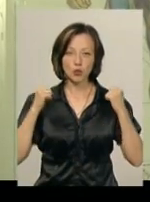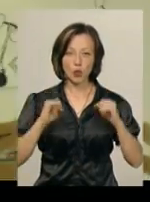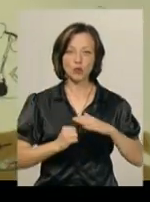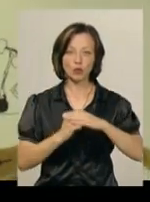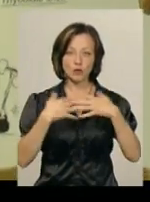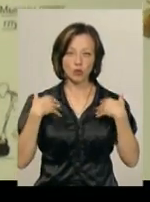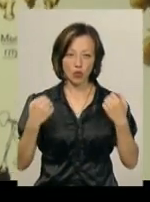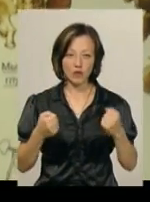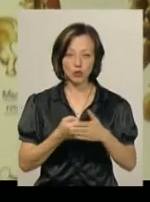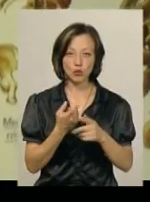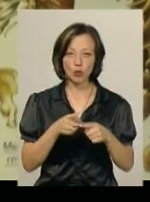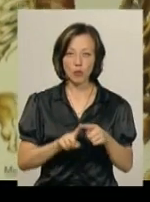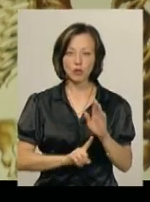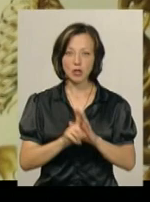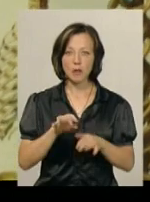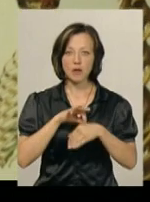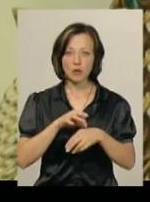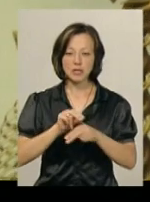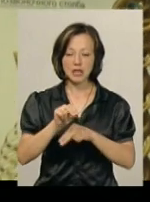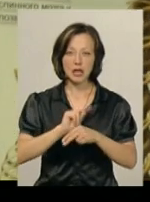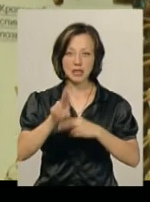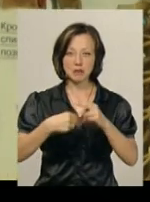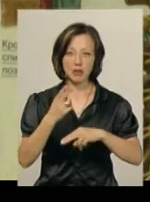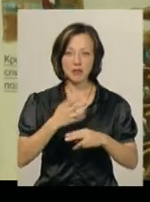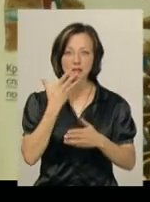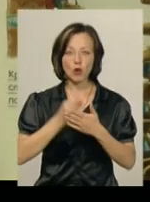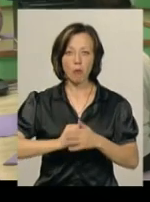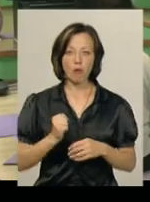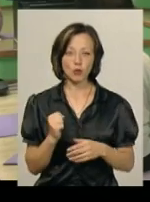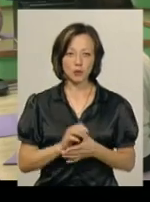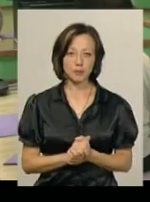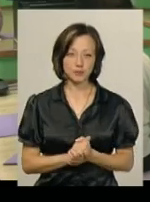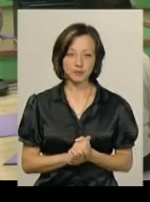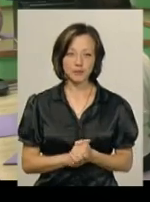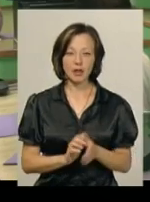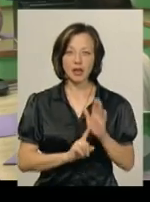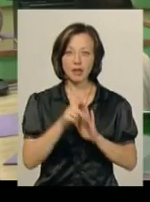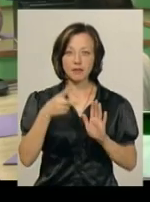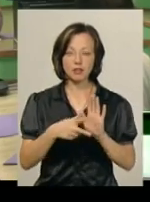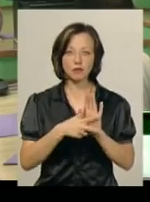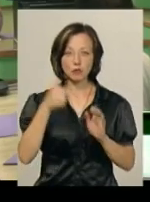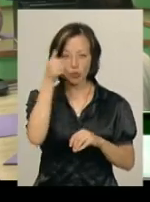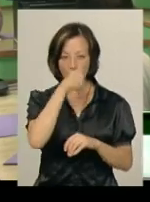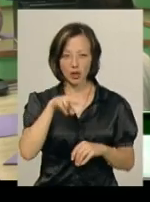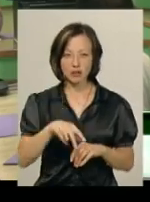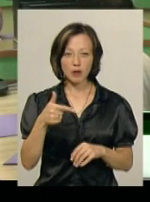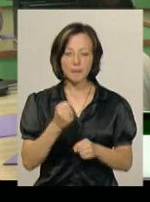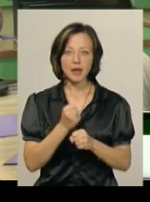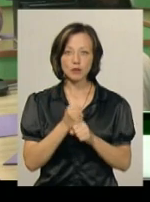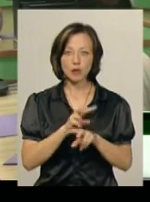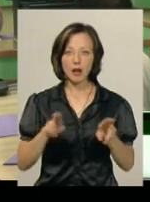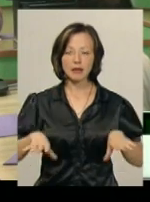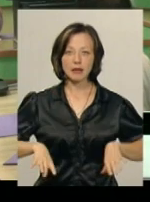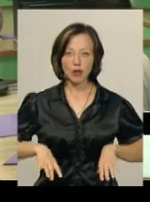та основ здоров'я. А до того почала проводити заняття з гімнастики для своїх подруг. Із 2008 року Лідія Григоріна працює як